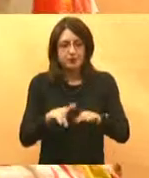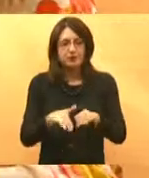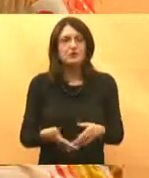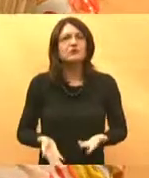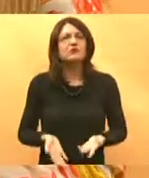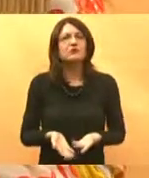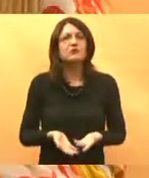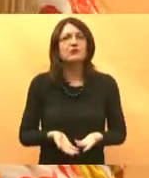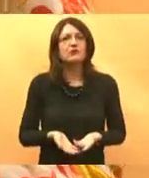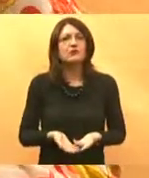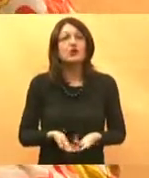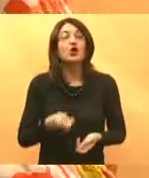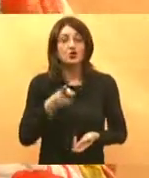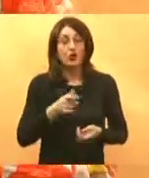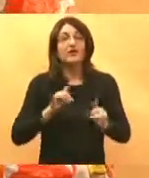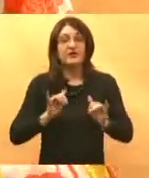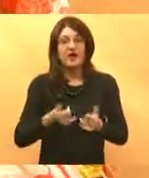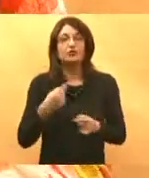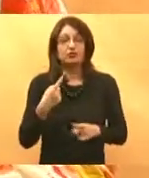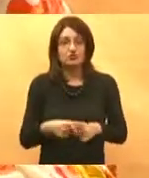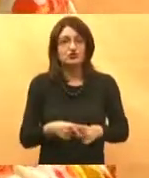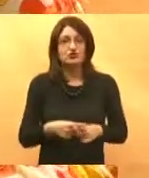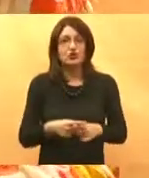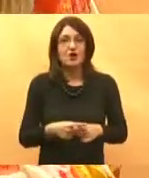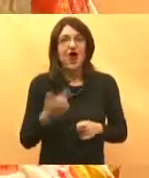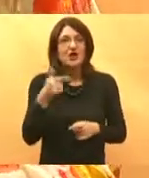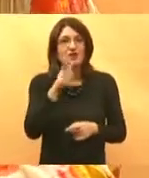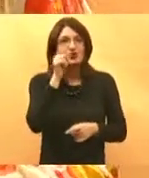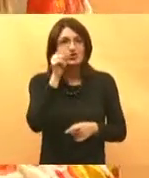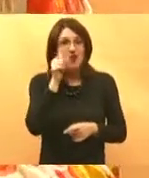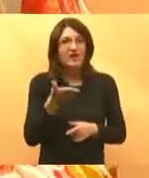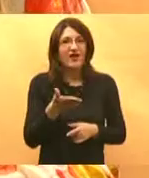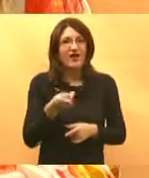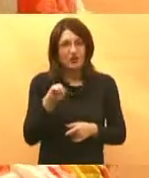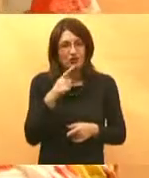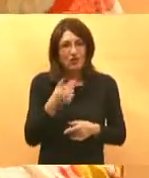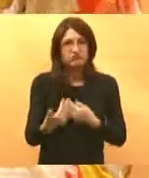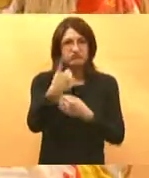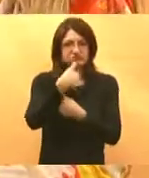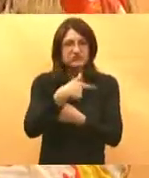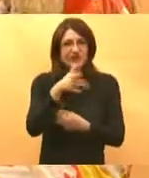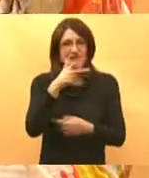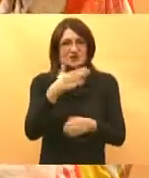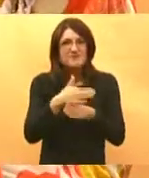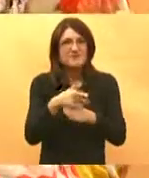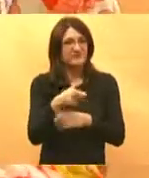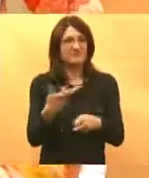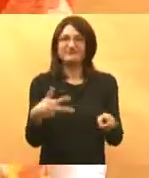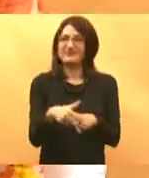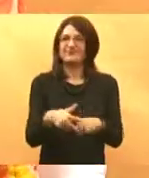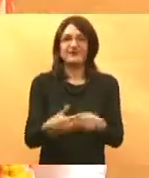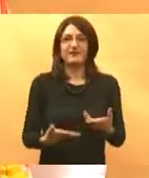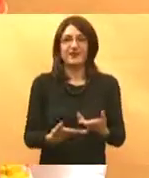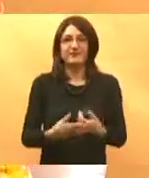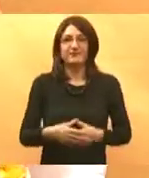možda će nam se neko javiti... To je sve absolutno točno. E, ali to čovjek u tom trenu kad traži pomoć... Međutim, ja sad hoću to malo